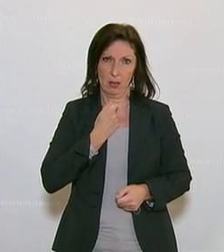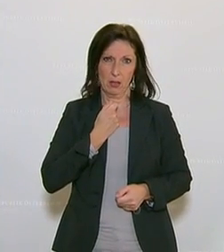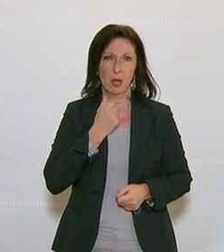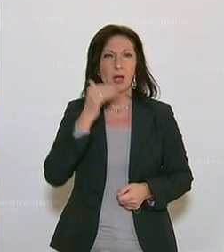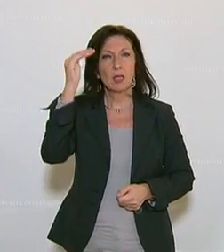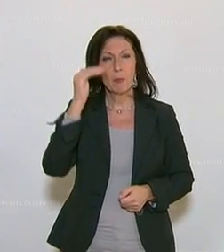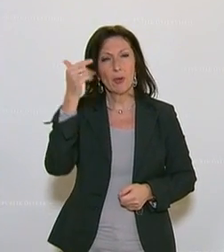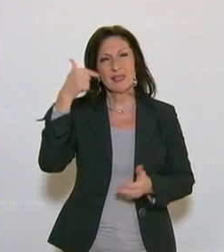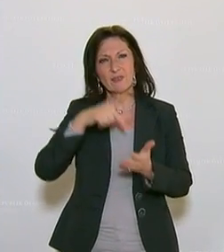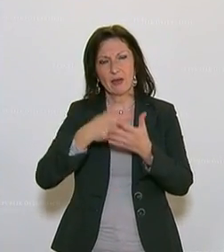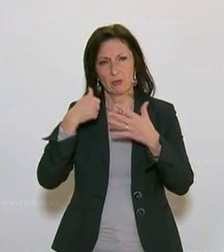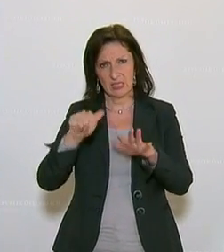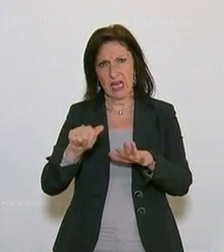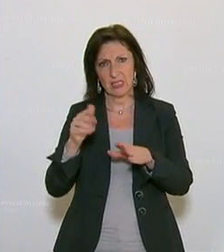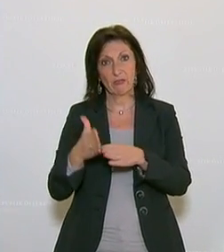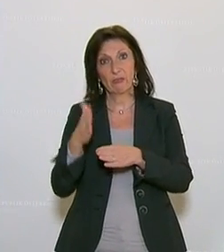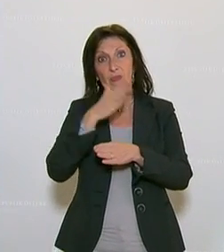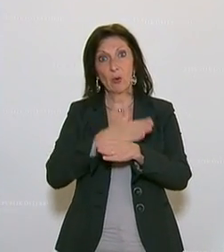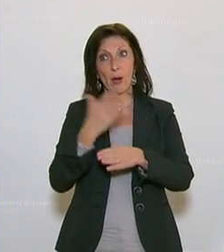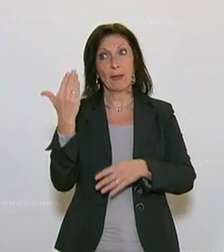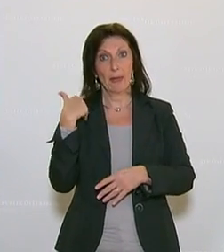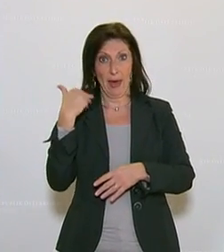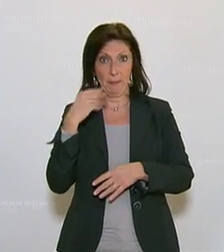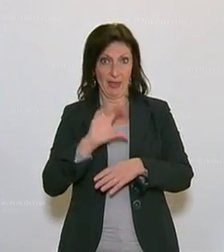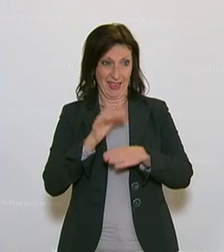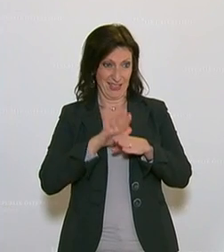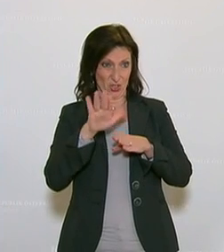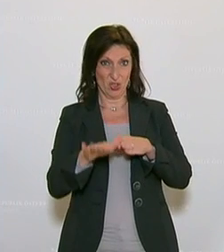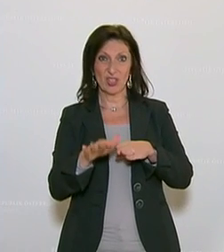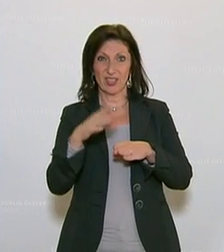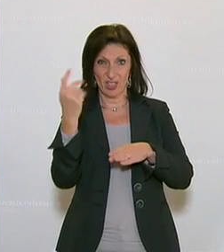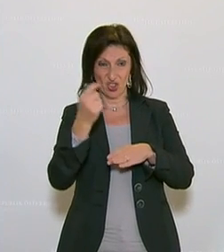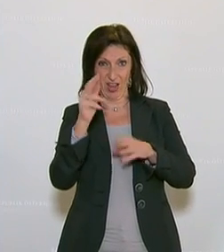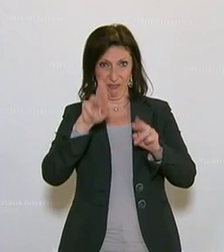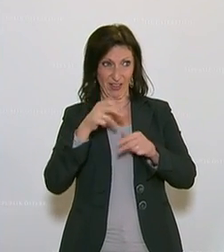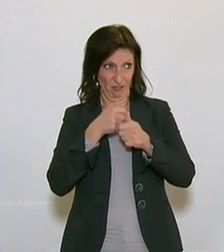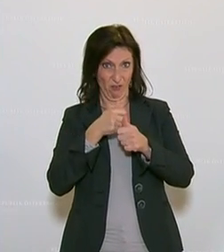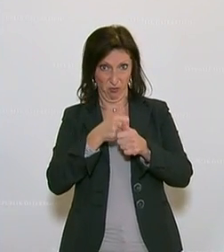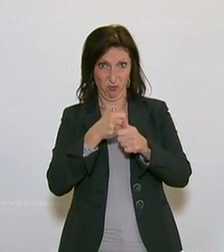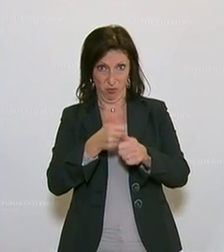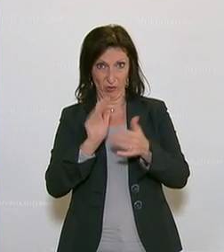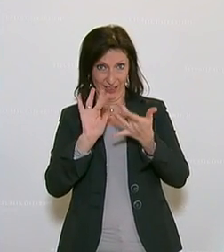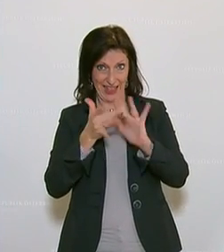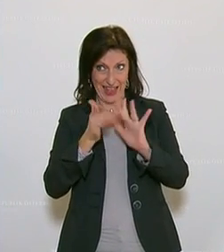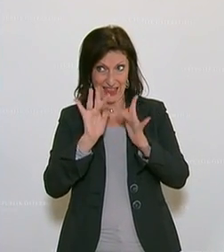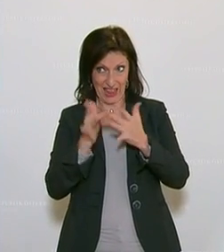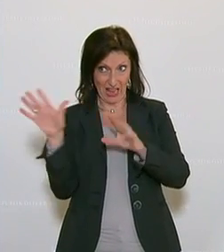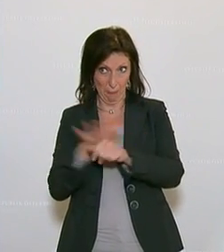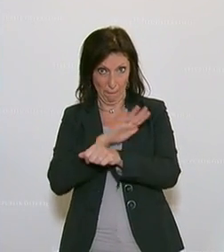vor 2016, bevor der erste Schritt gemacht wurde, zu einer strafrechtlichen Verfolgung von Cybermobbing.